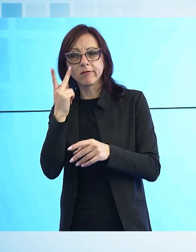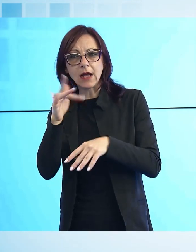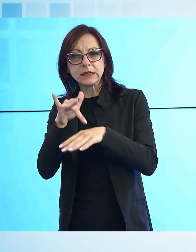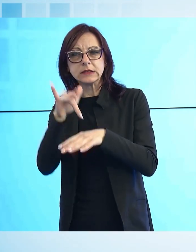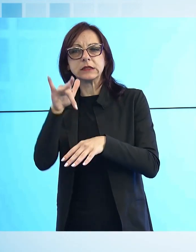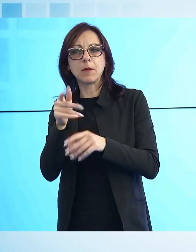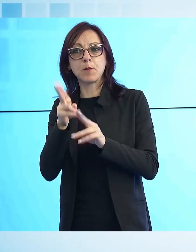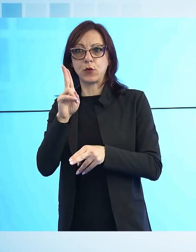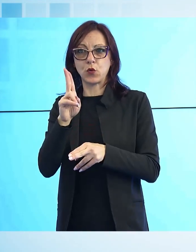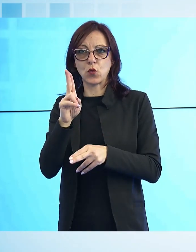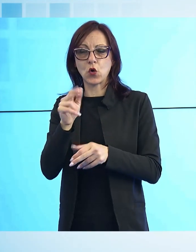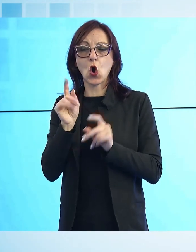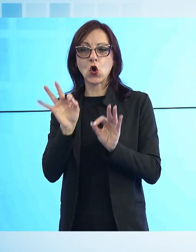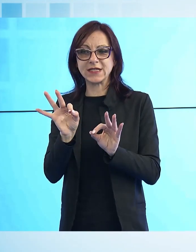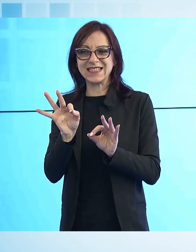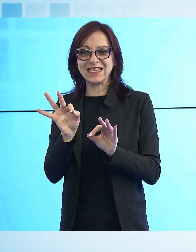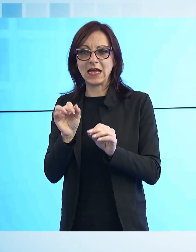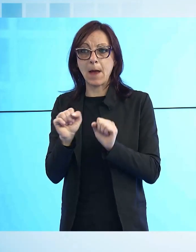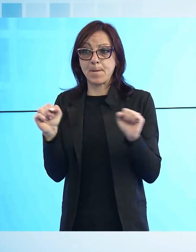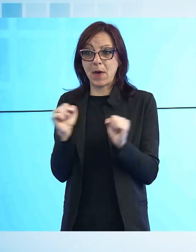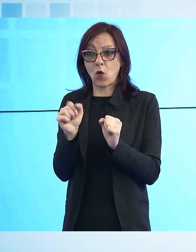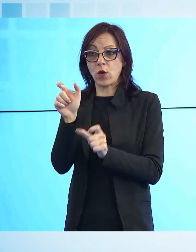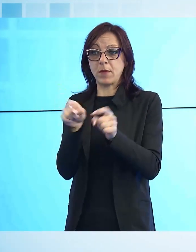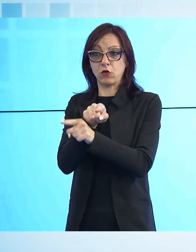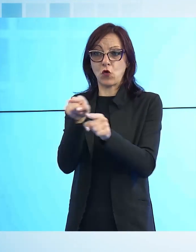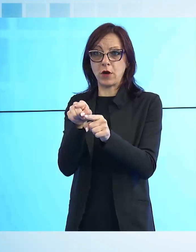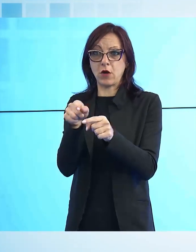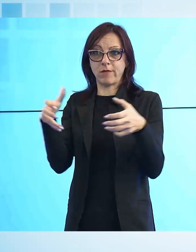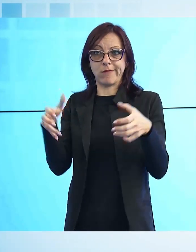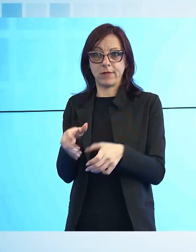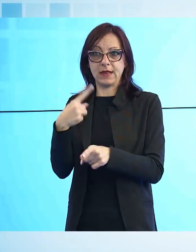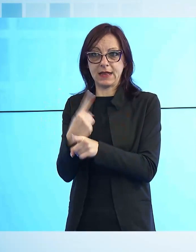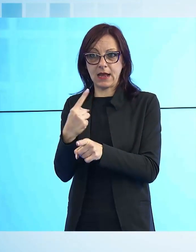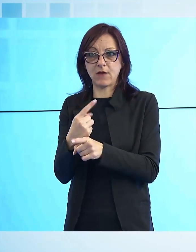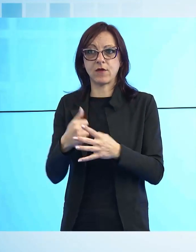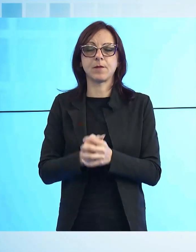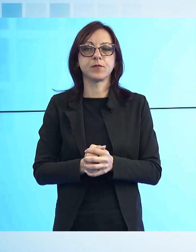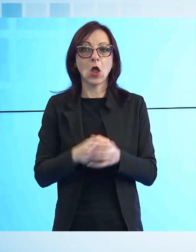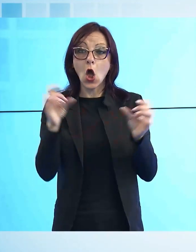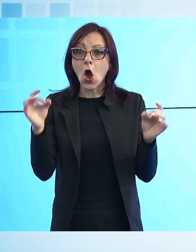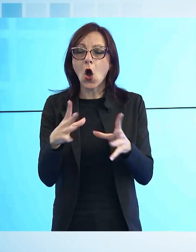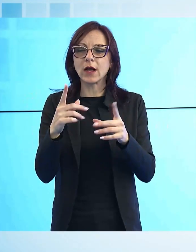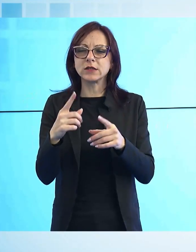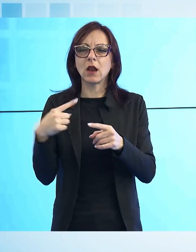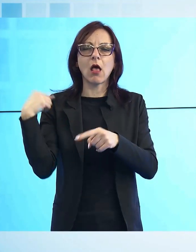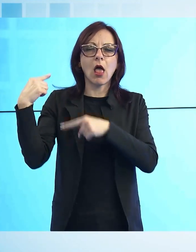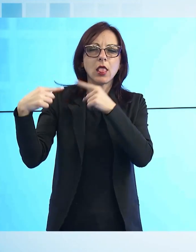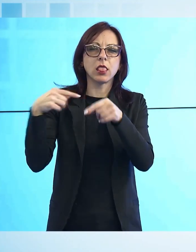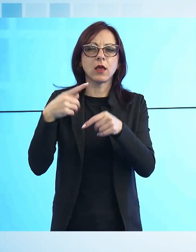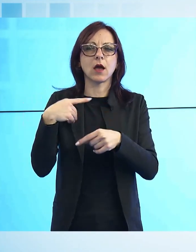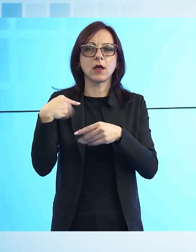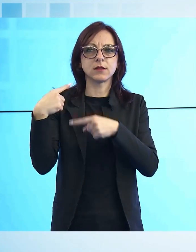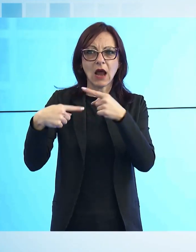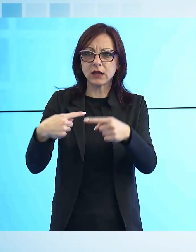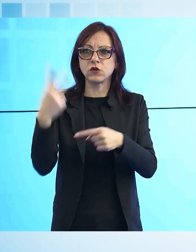lo stigma verso queste persone diminuisse. In linea con l'antica tradizione dell'orditura lucchese, il laboratorio lavora a mano fili di